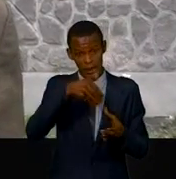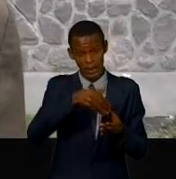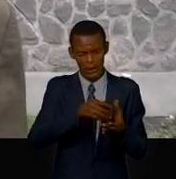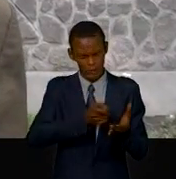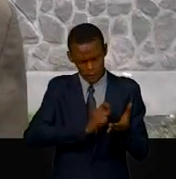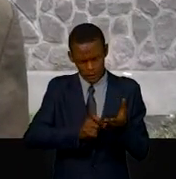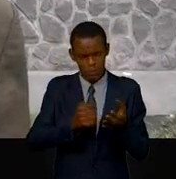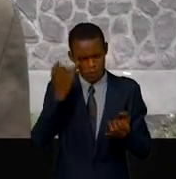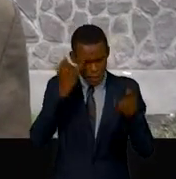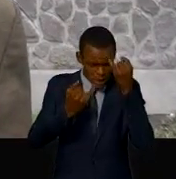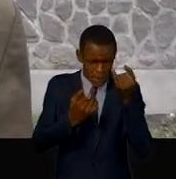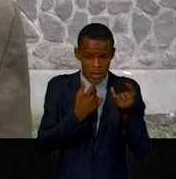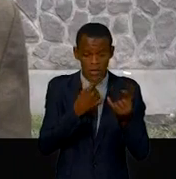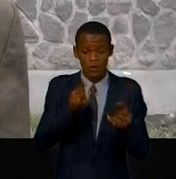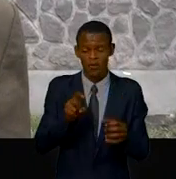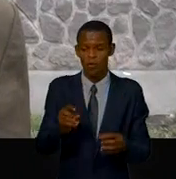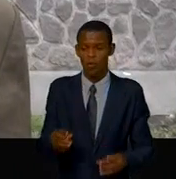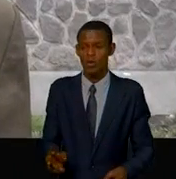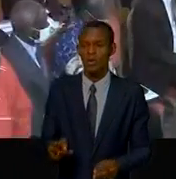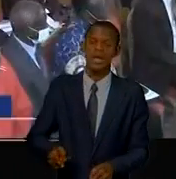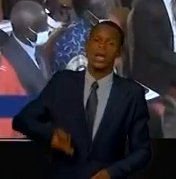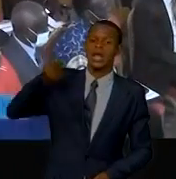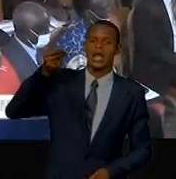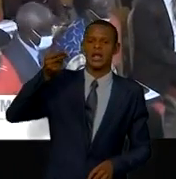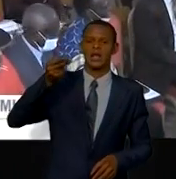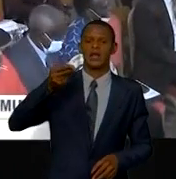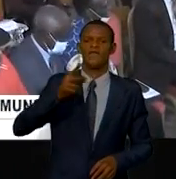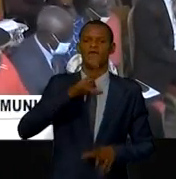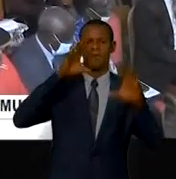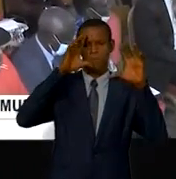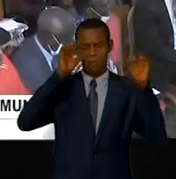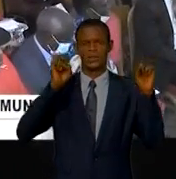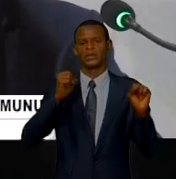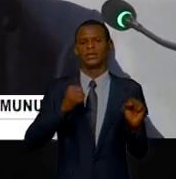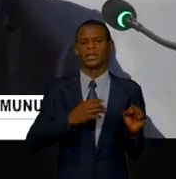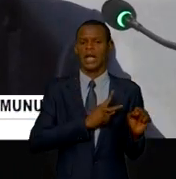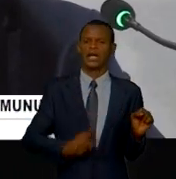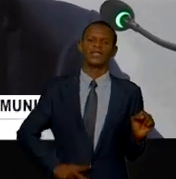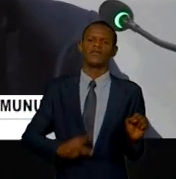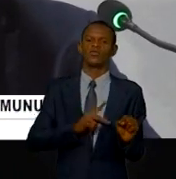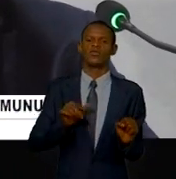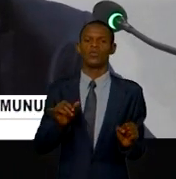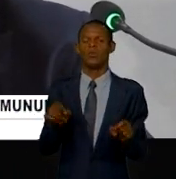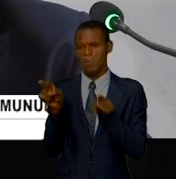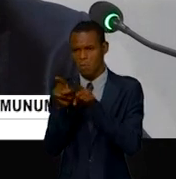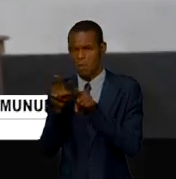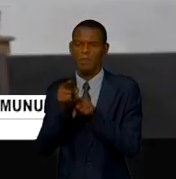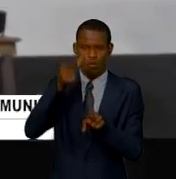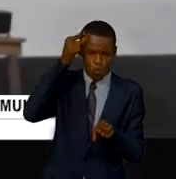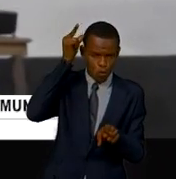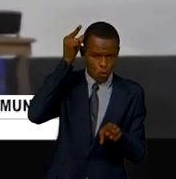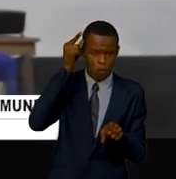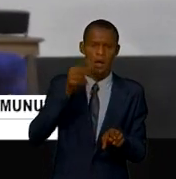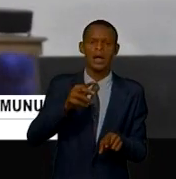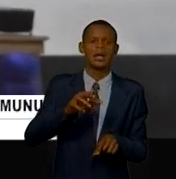Joseph Kassavoubou au rang des héros nationaux. Mort à Boma dans les Congos centrales Joseph Kassavoubou reste le premier